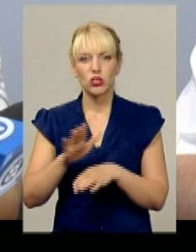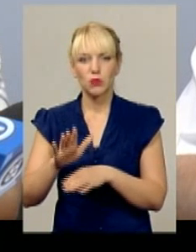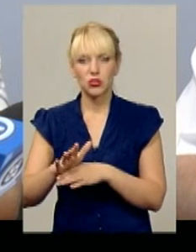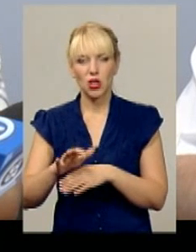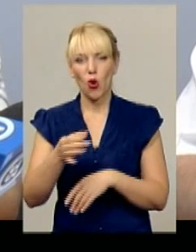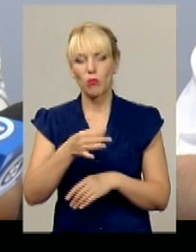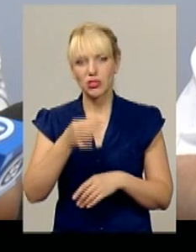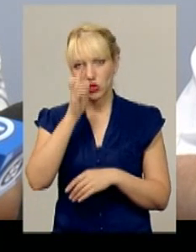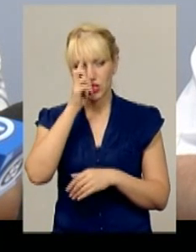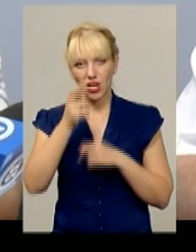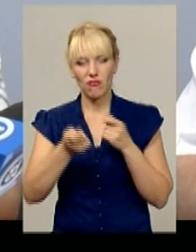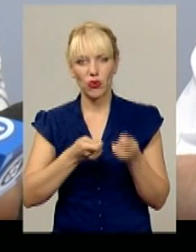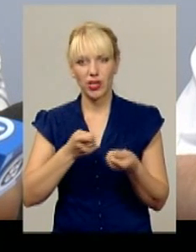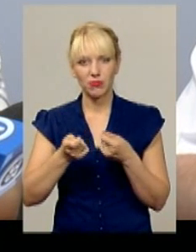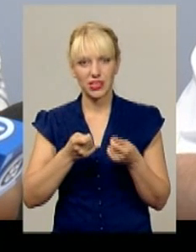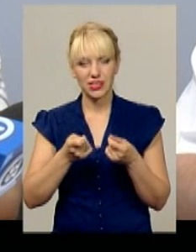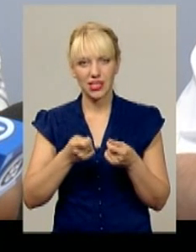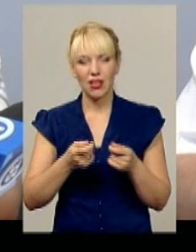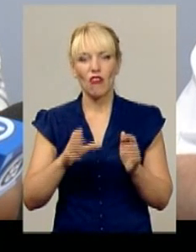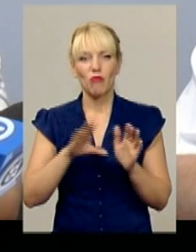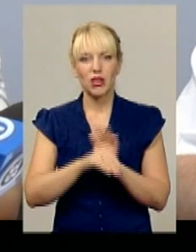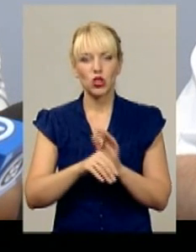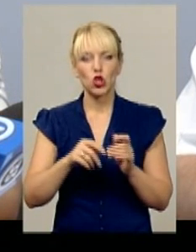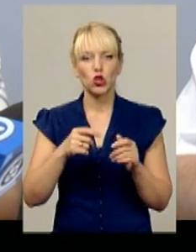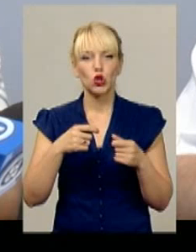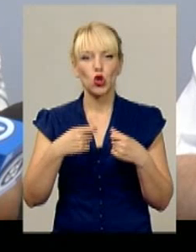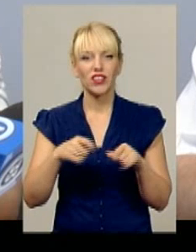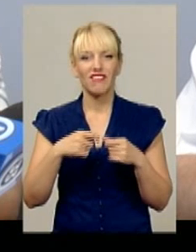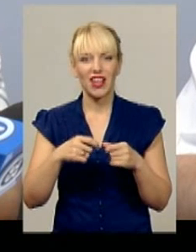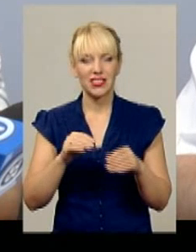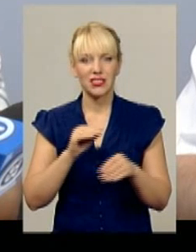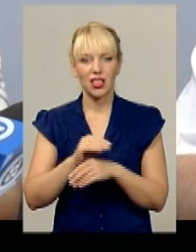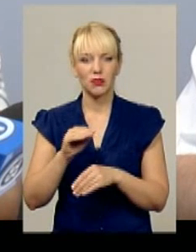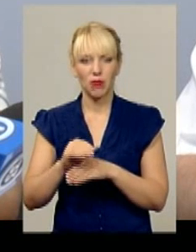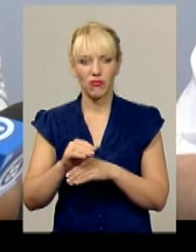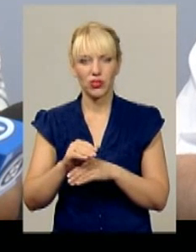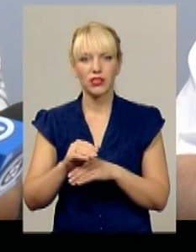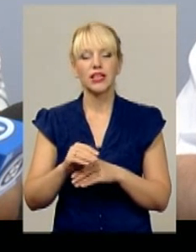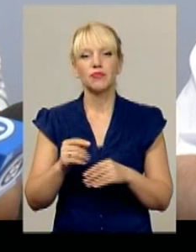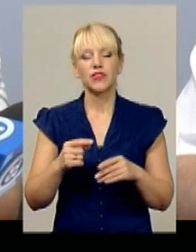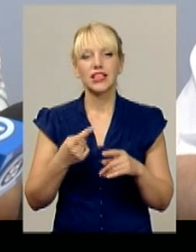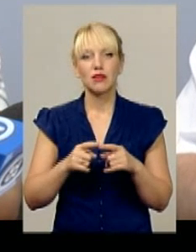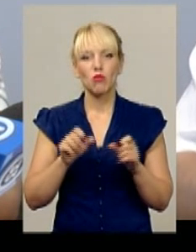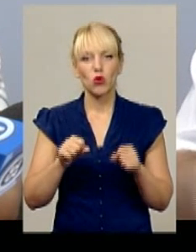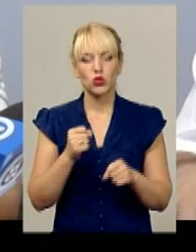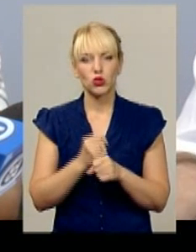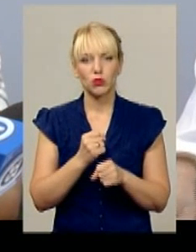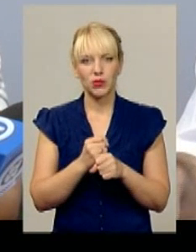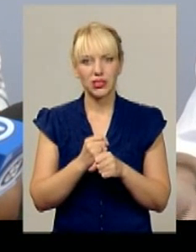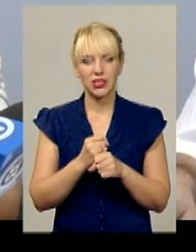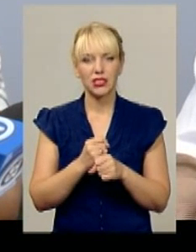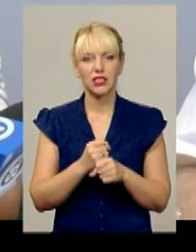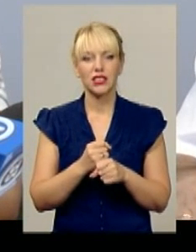власної державної адміністрації по обмеженню торгівельної надбавки. І то можуть певні структури, тільки коли